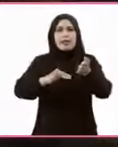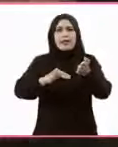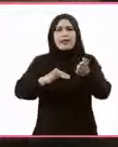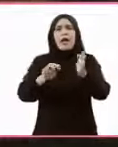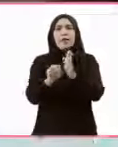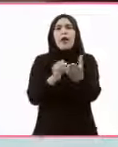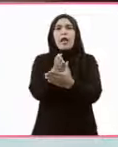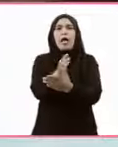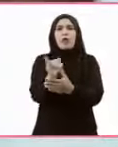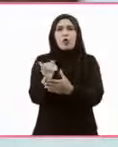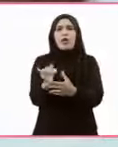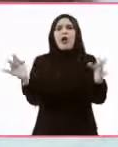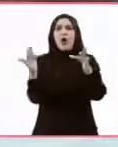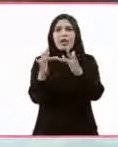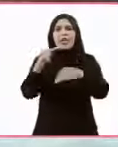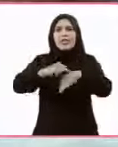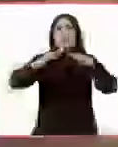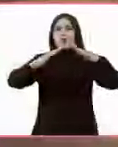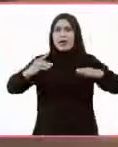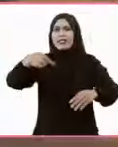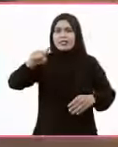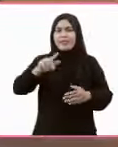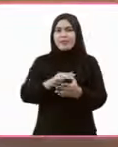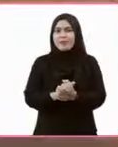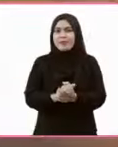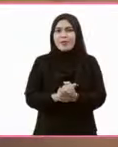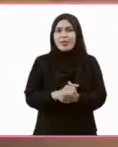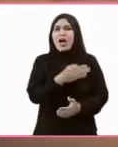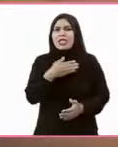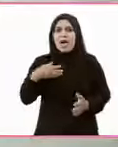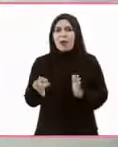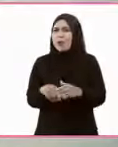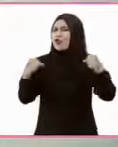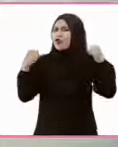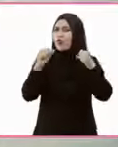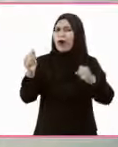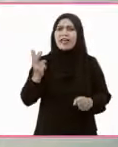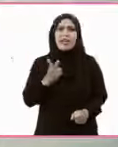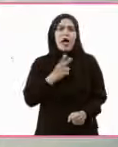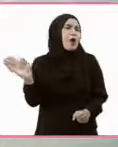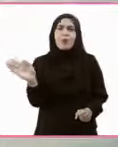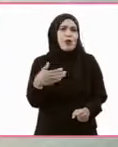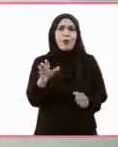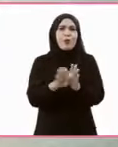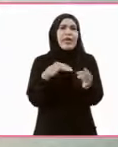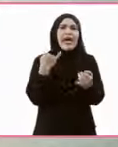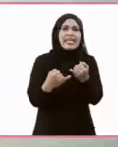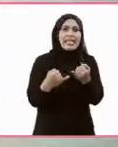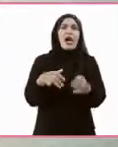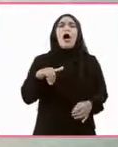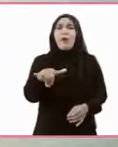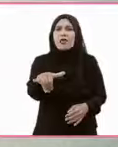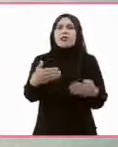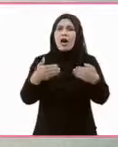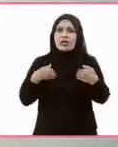pembelajaran melalui pembelajaran online di rumah saja Dan perjuangan kita belum berakhir Bapak dan Ibu sekalian